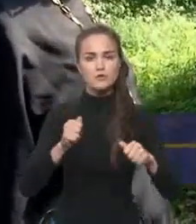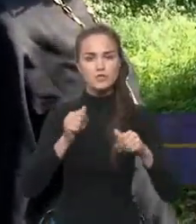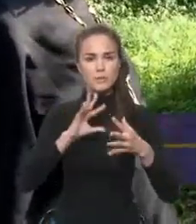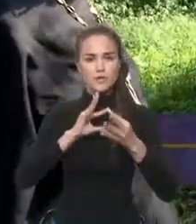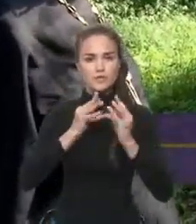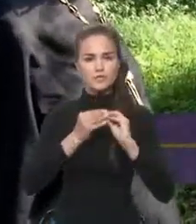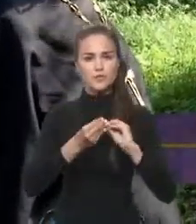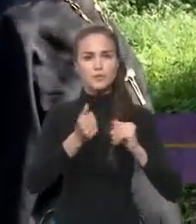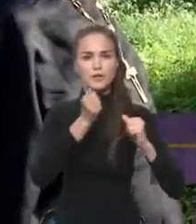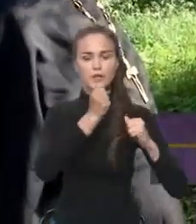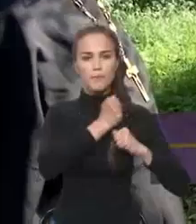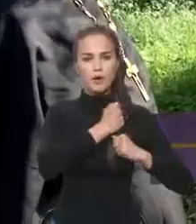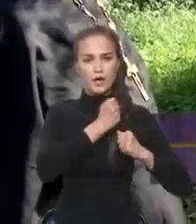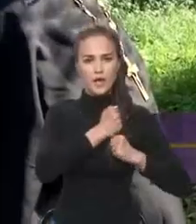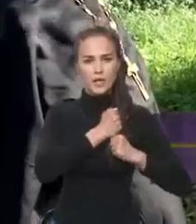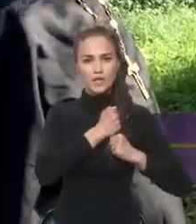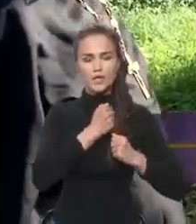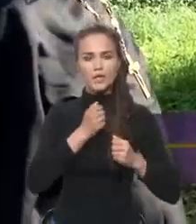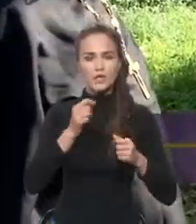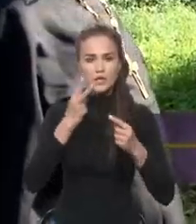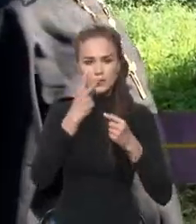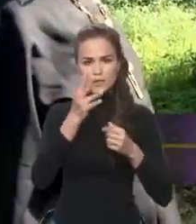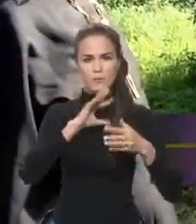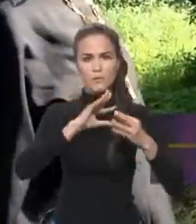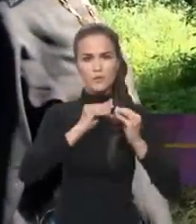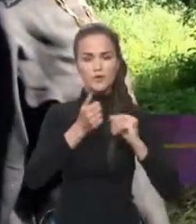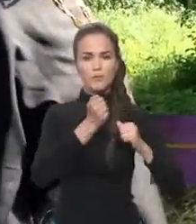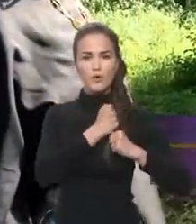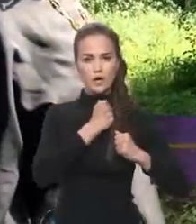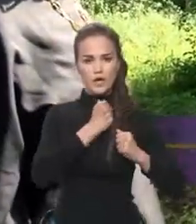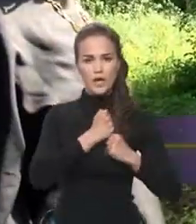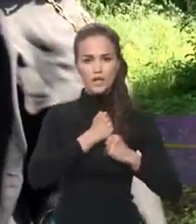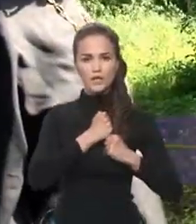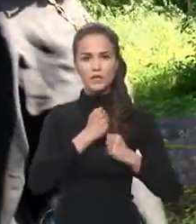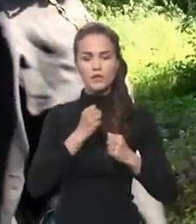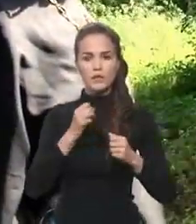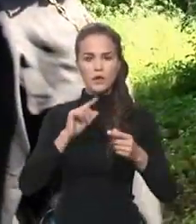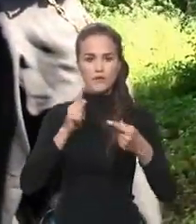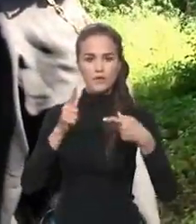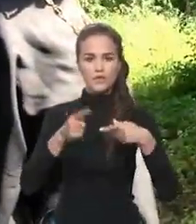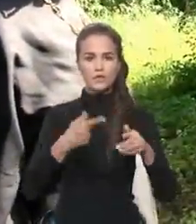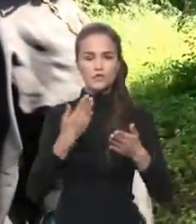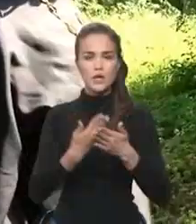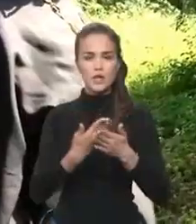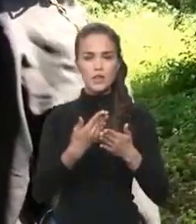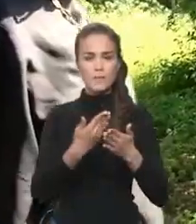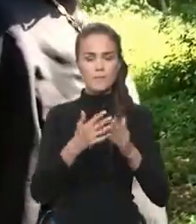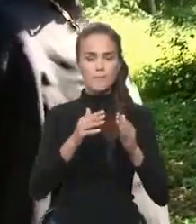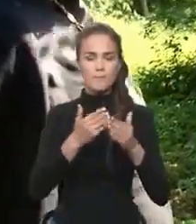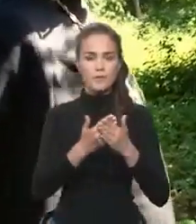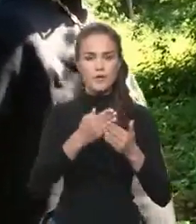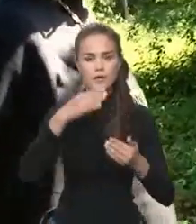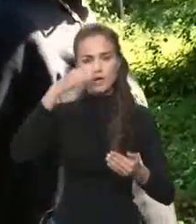покаяния Зримые плоды покаяния В отличие от, может быть, наших